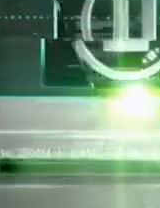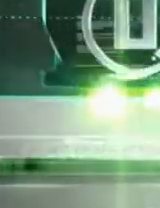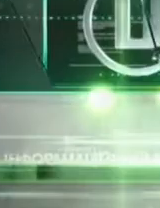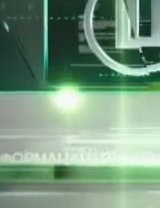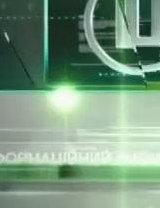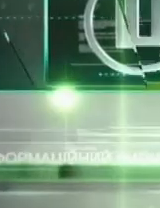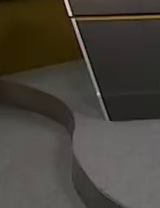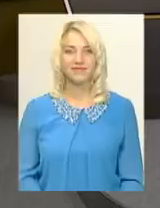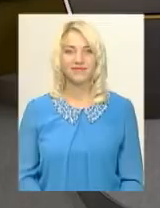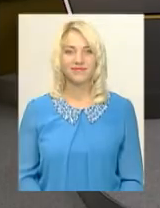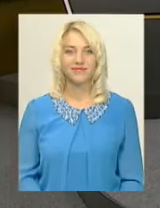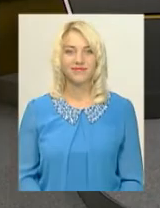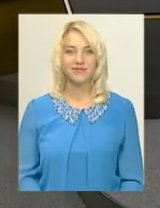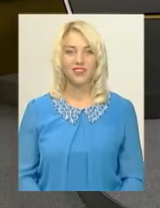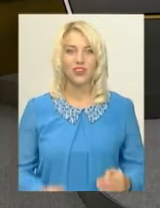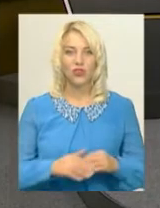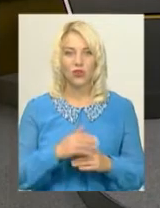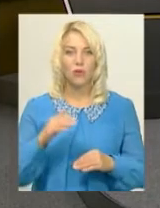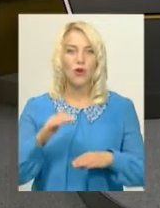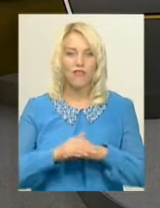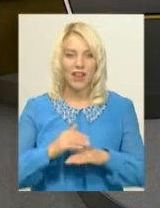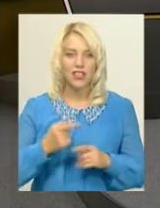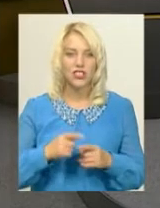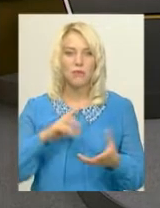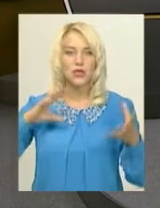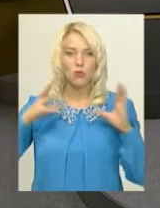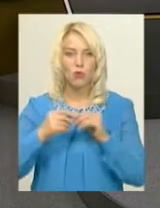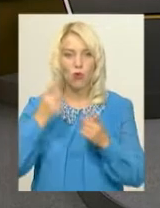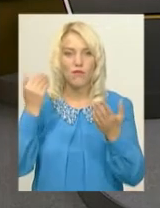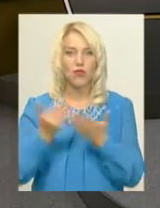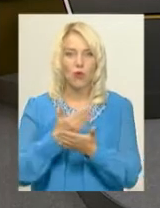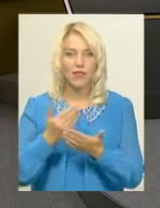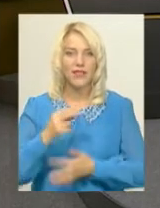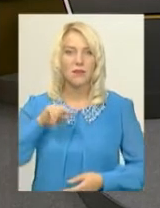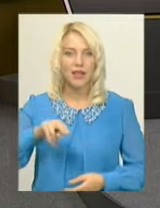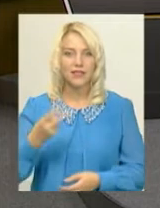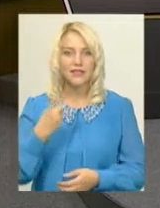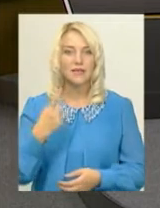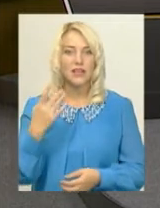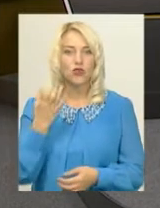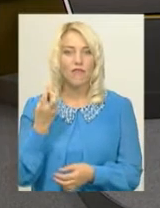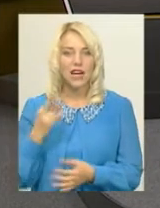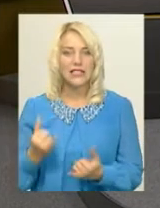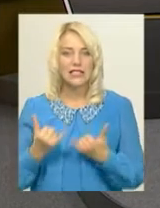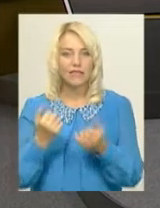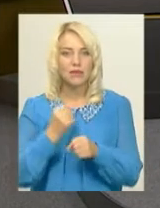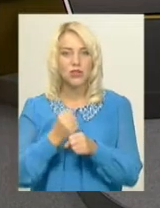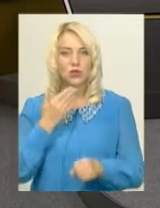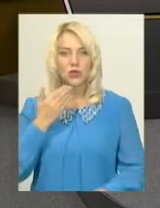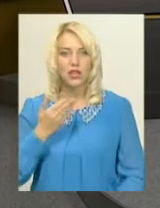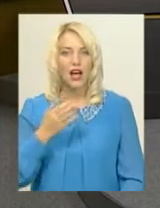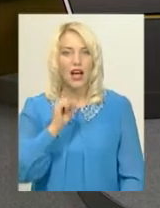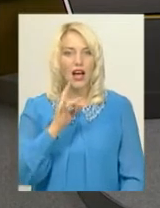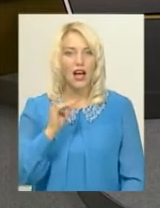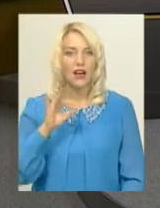Музика Доброго вечора, в ефірі підсумковий випуск новин п'ятниці 21 вересня. У студії працює ведуча Ірина